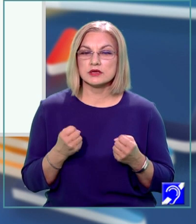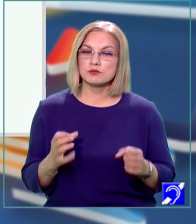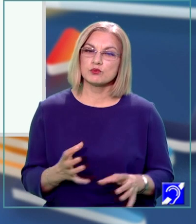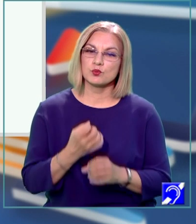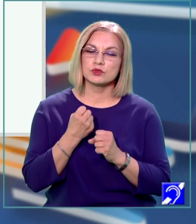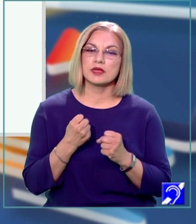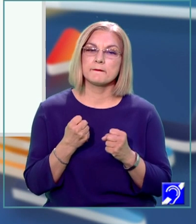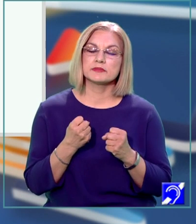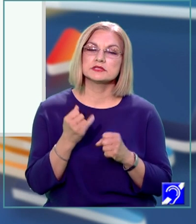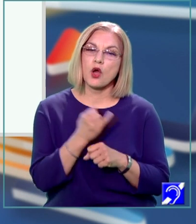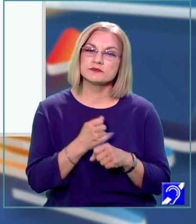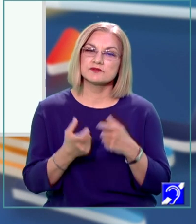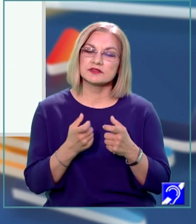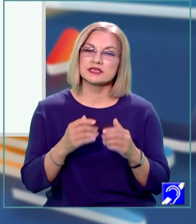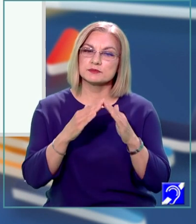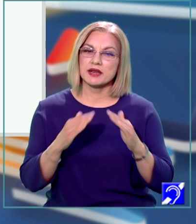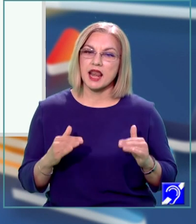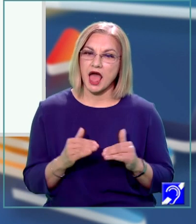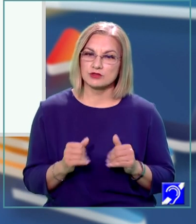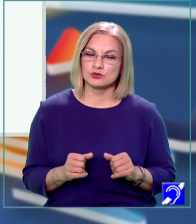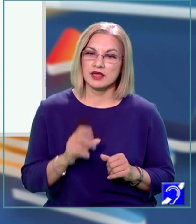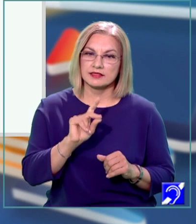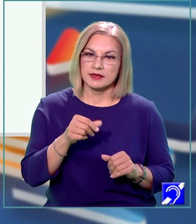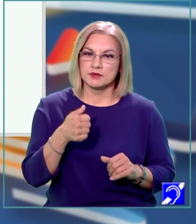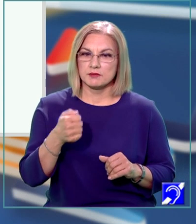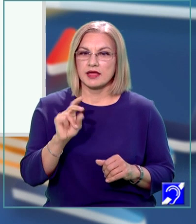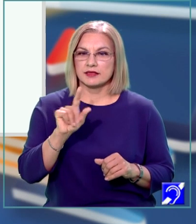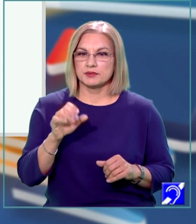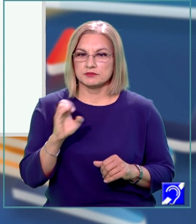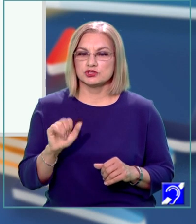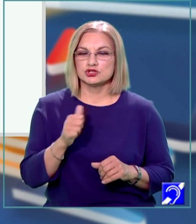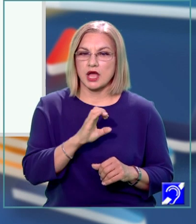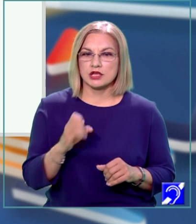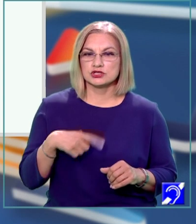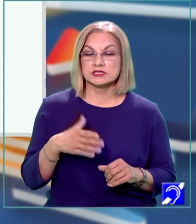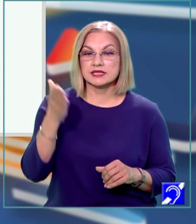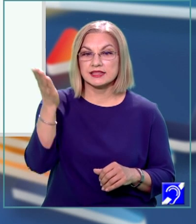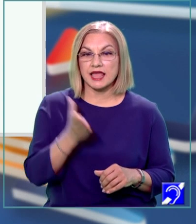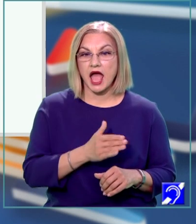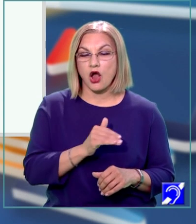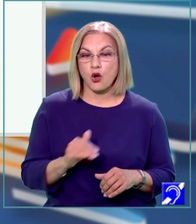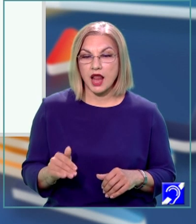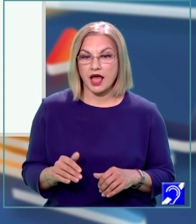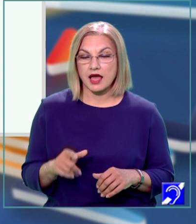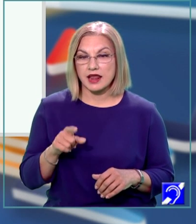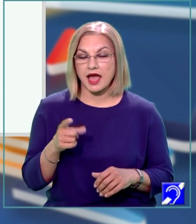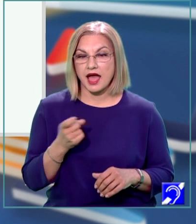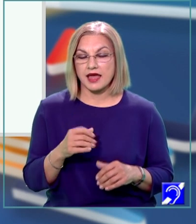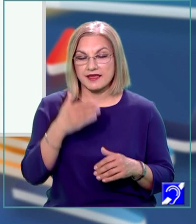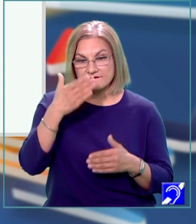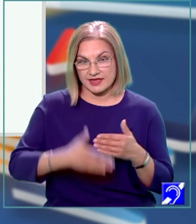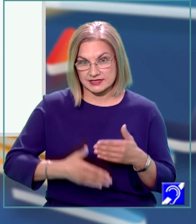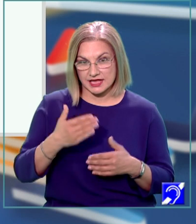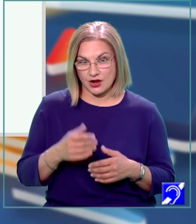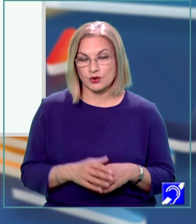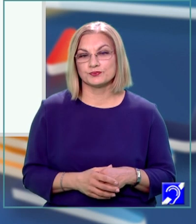laturile acestuia. D'A, D'C și AC sunt diagonale ale fețelor cubului,